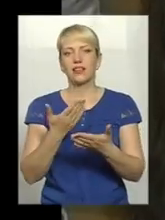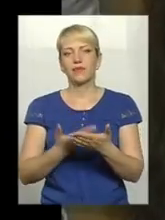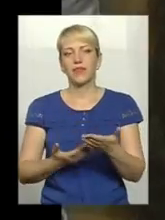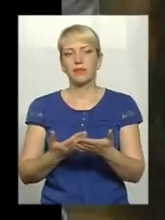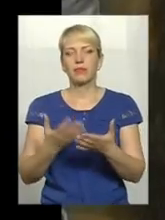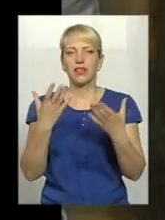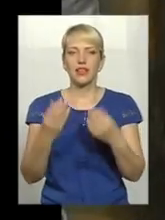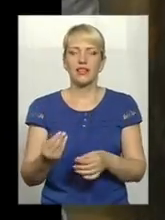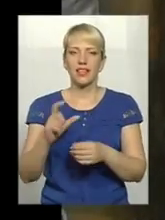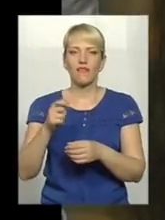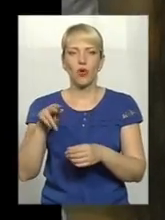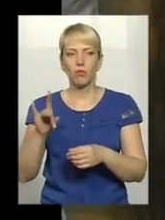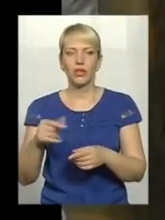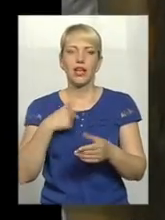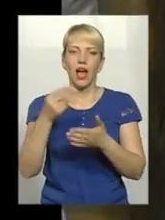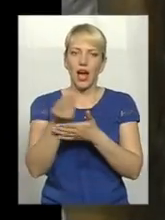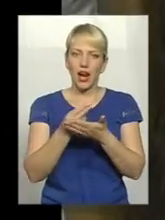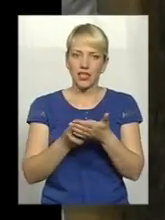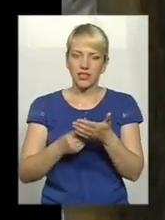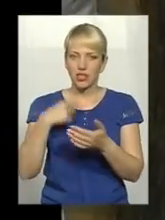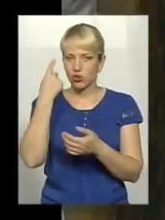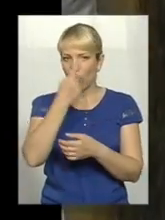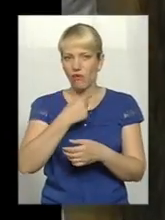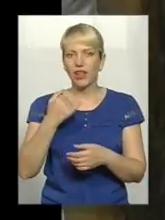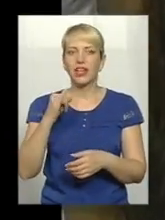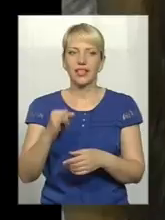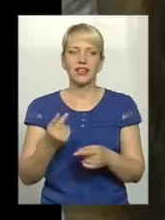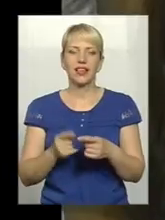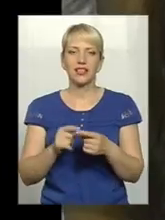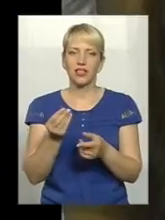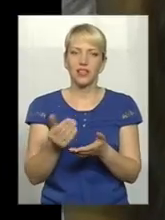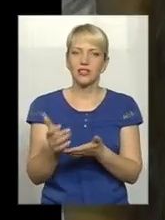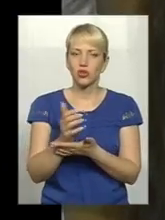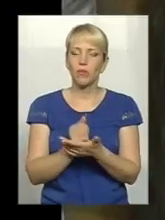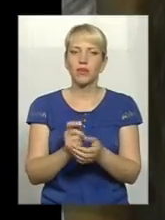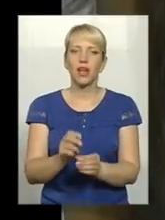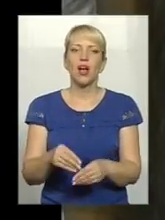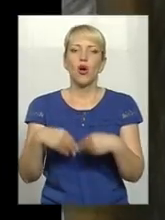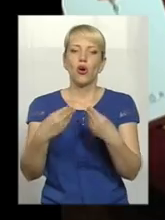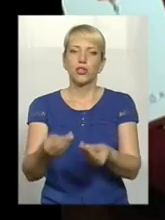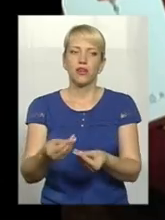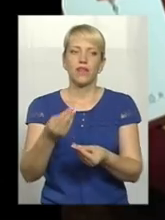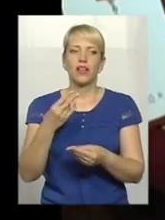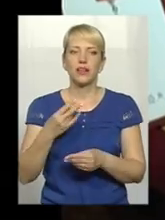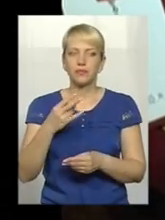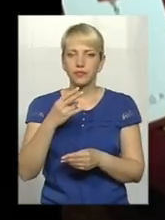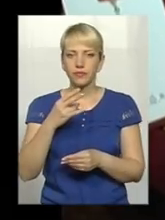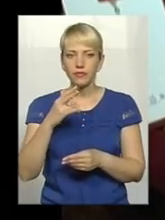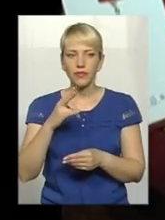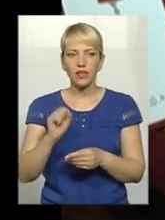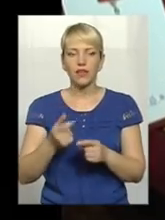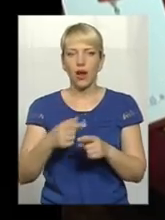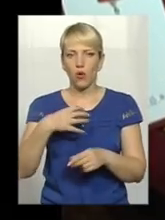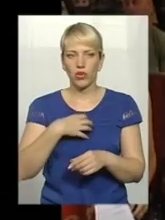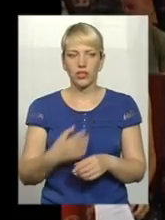Європи. Розрисовувала і всі збрані гроші отак віддавала на орден. Орден народний герої